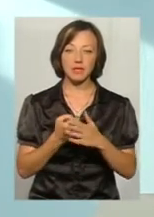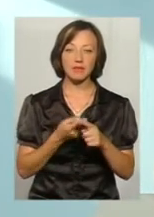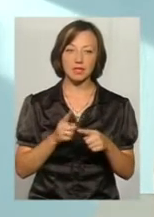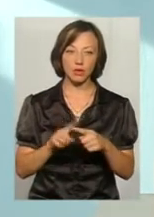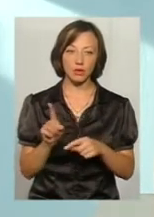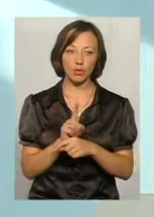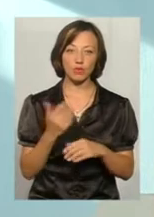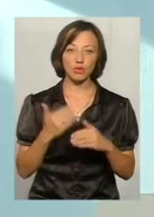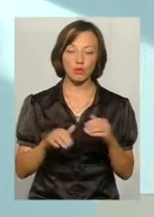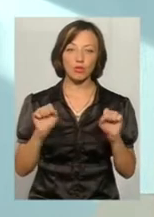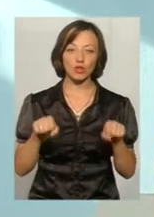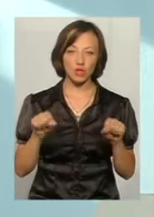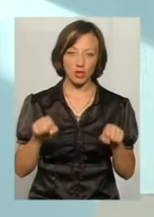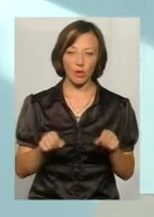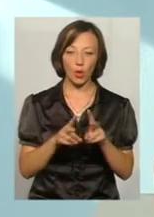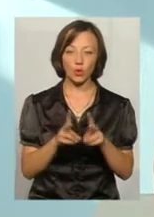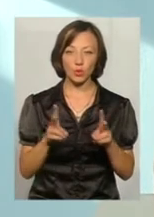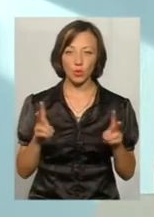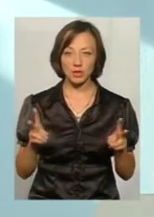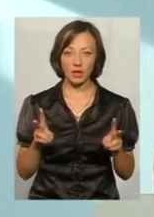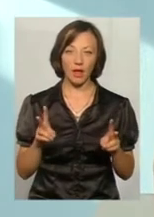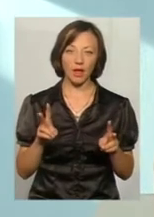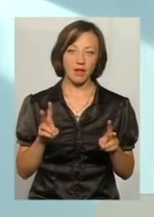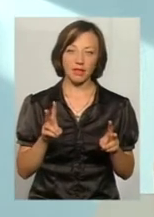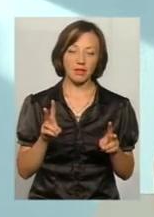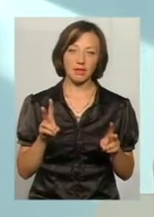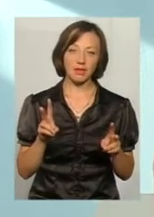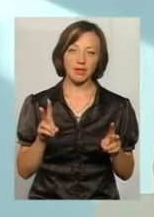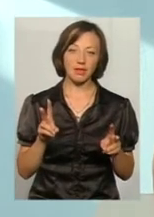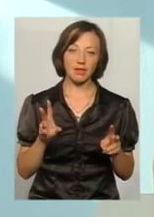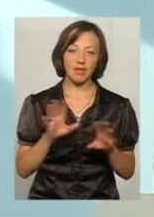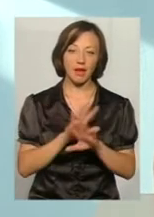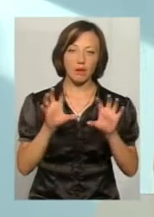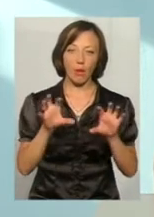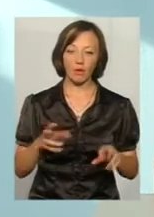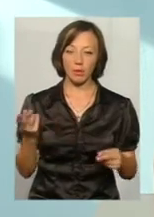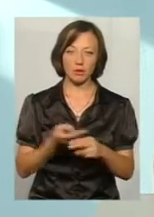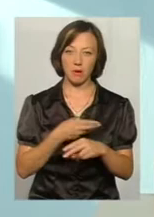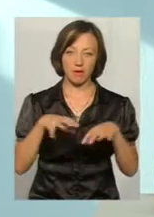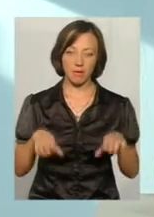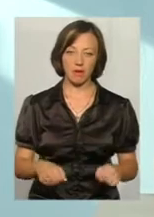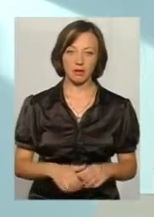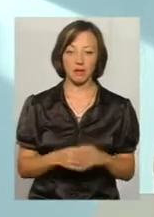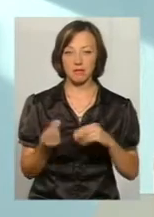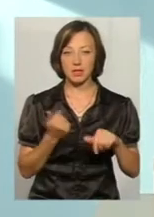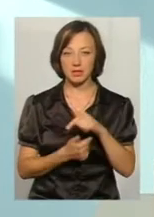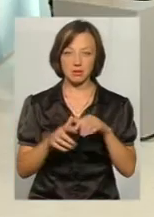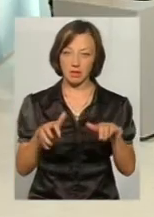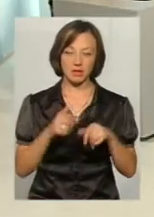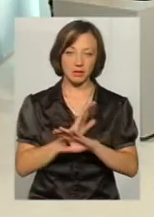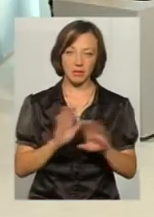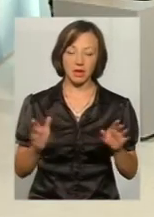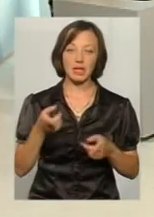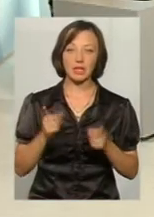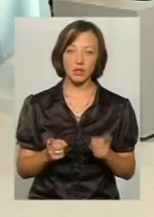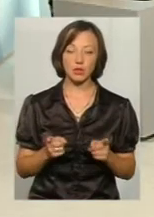вже, можливо, когось неправомірно не позбавили. Його майна або бізнесу і т.д. Я